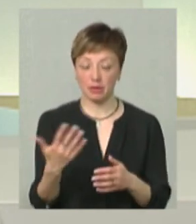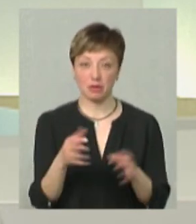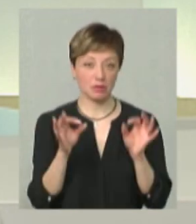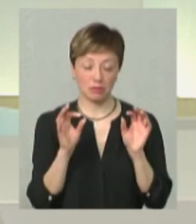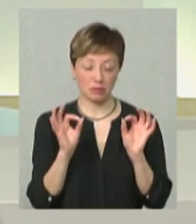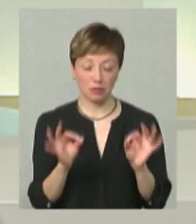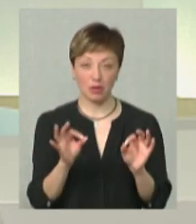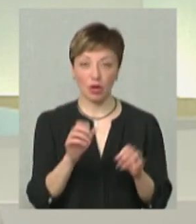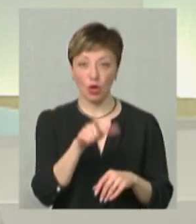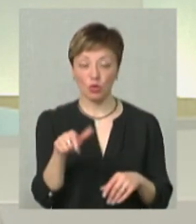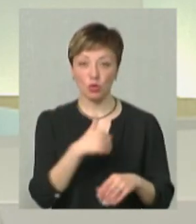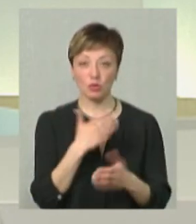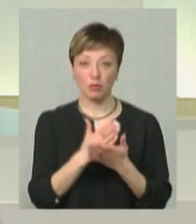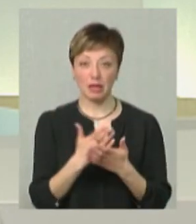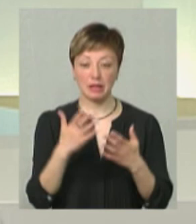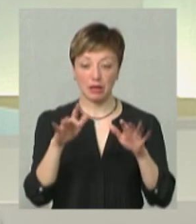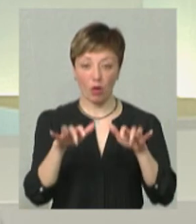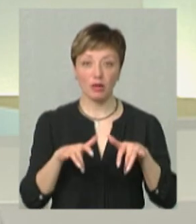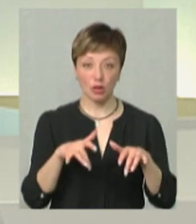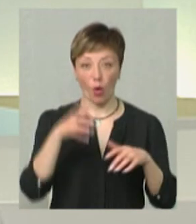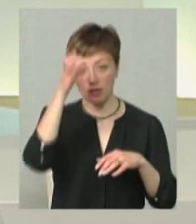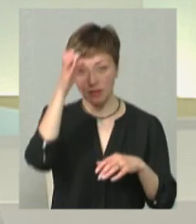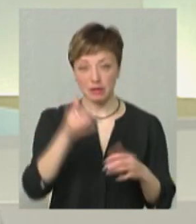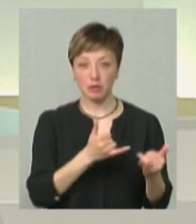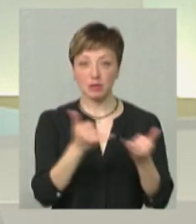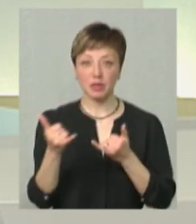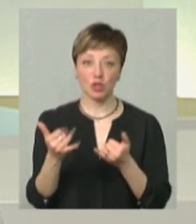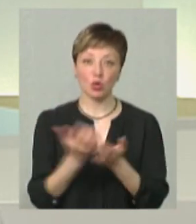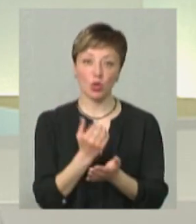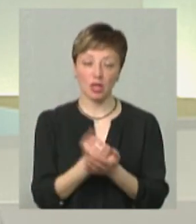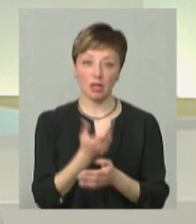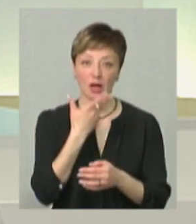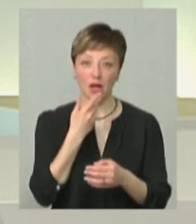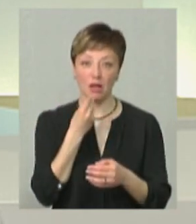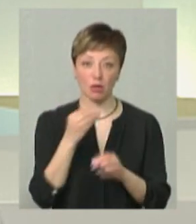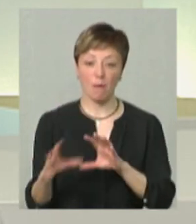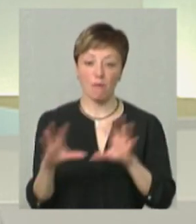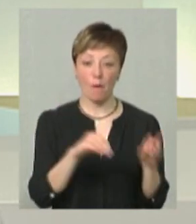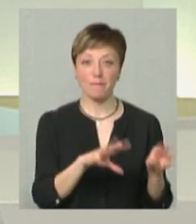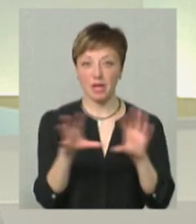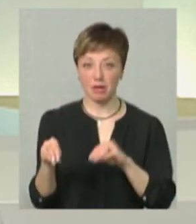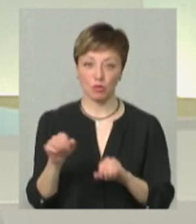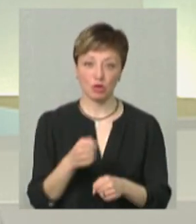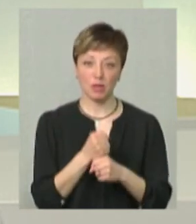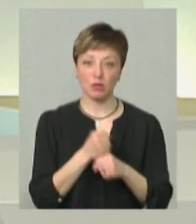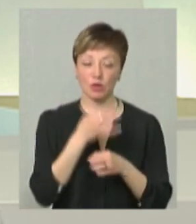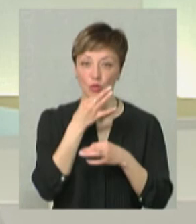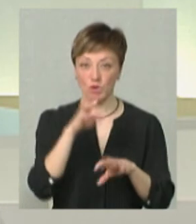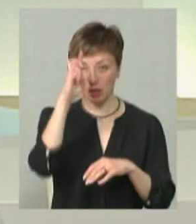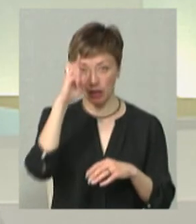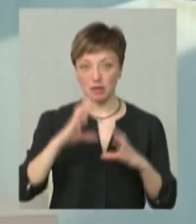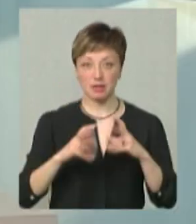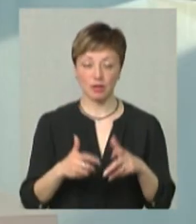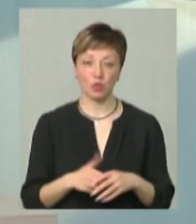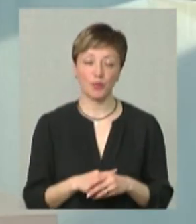направду, люди хочуть мати айті освіту, яка, ви знаєте, забезпечує і дохід, і дуже гарну мобільність. Тобто, можна працювати в будь-якій країні